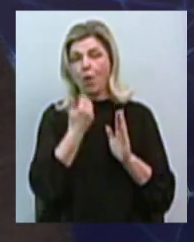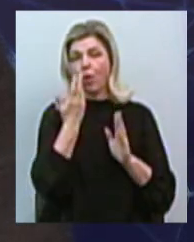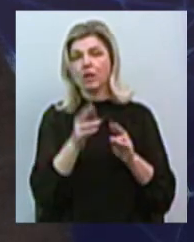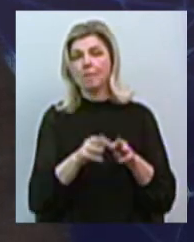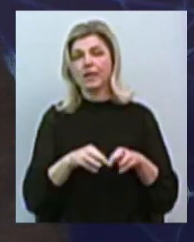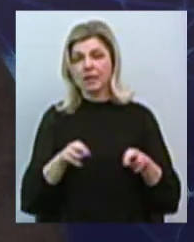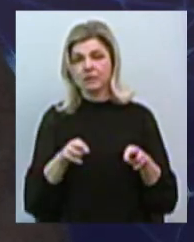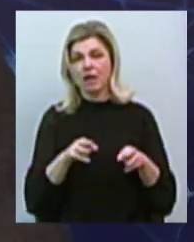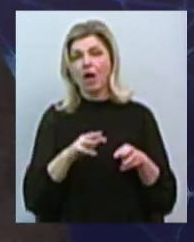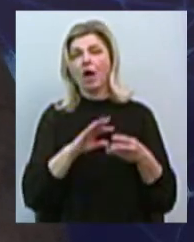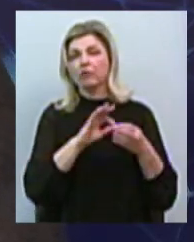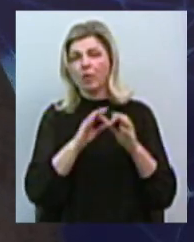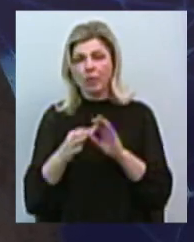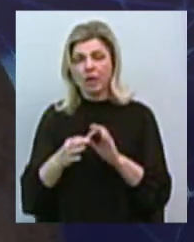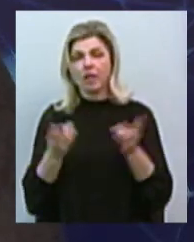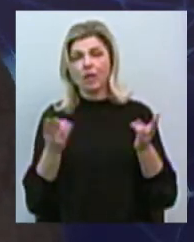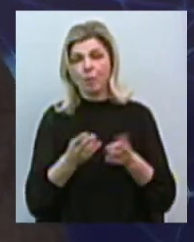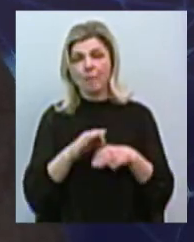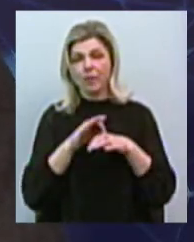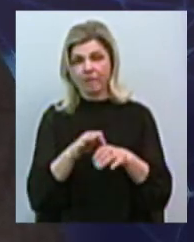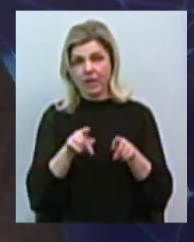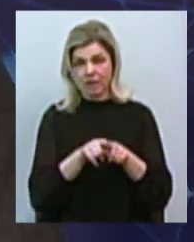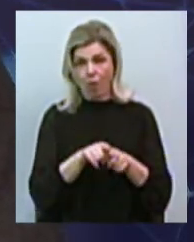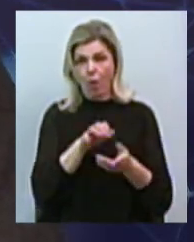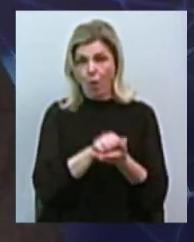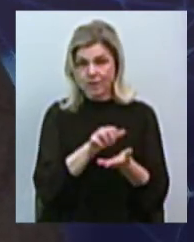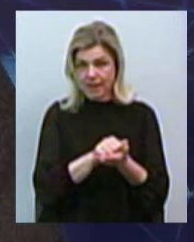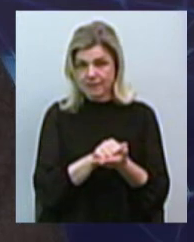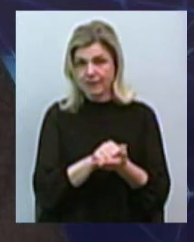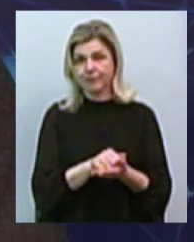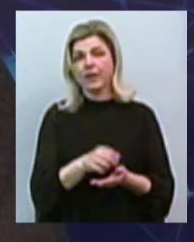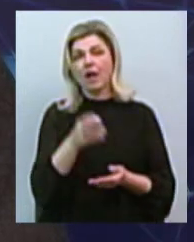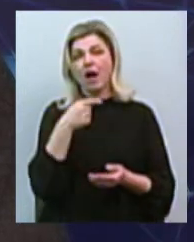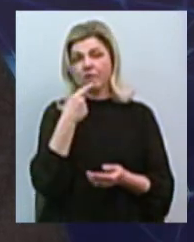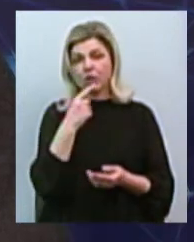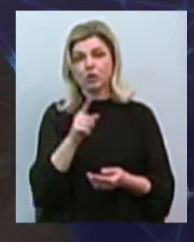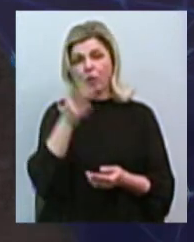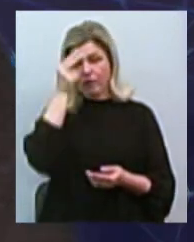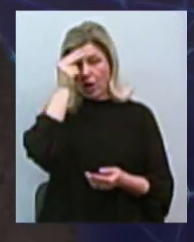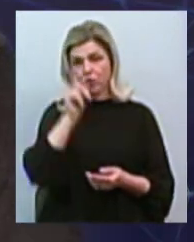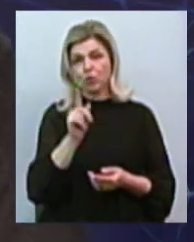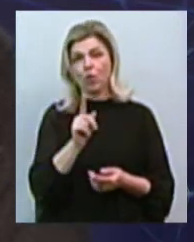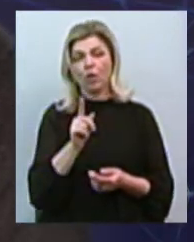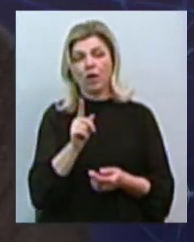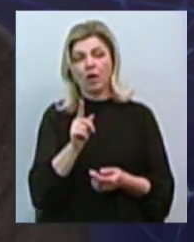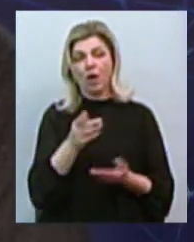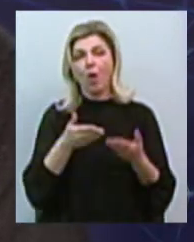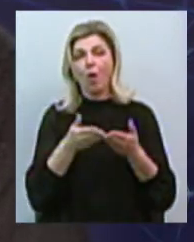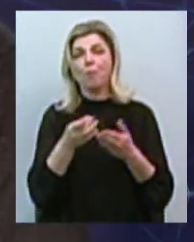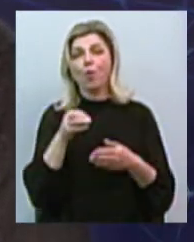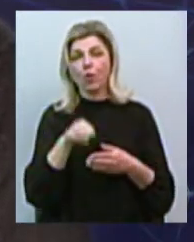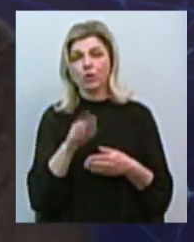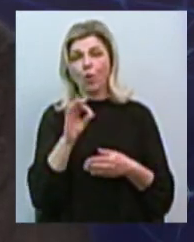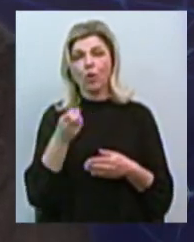обґрунтовувало необхідність проведення даної концесії, воно казало, що враховуючи, що підприємства, і до речі, порт Ольвія – це